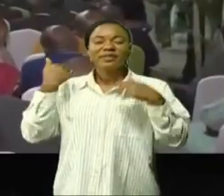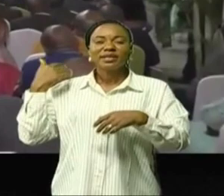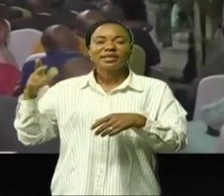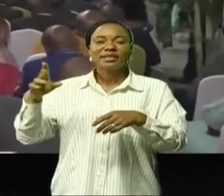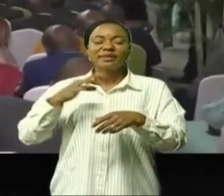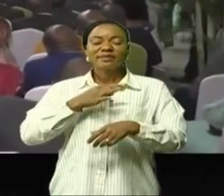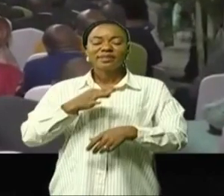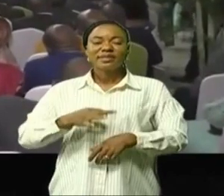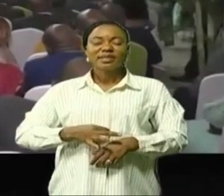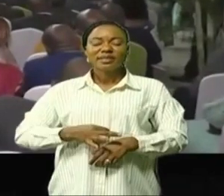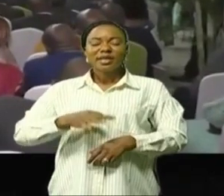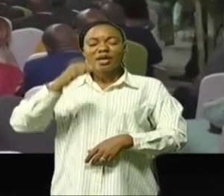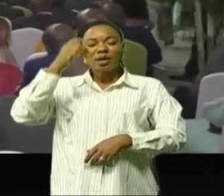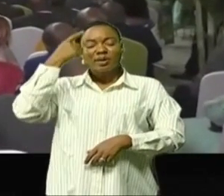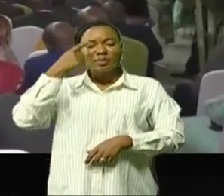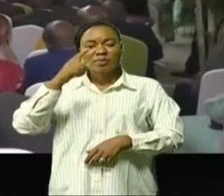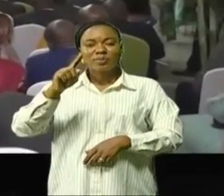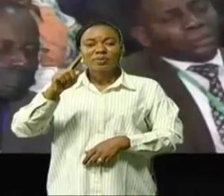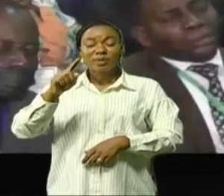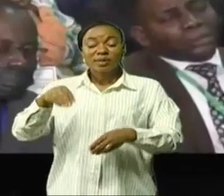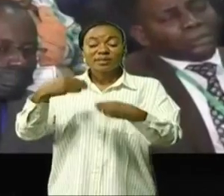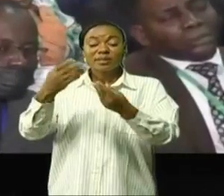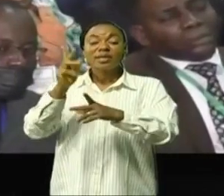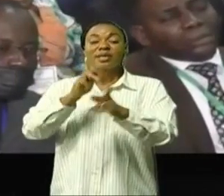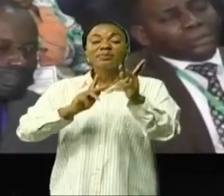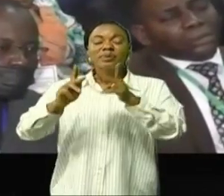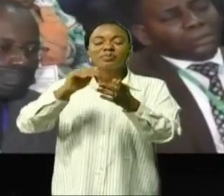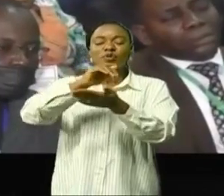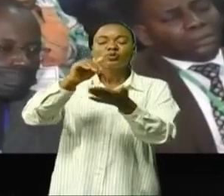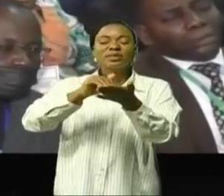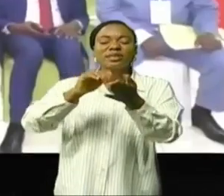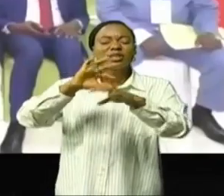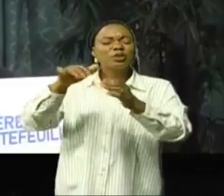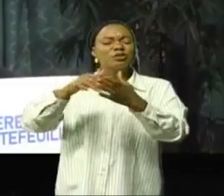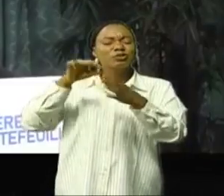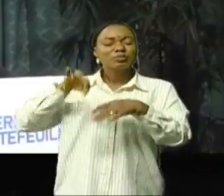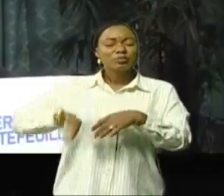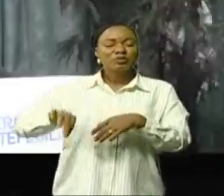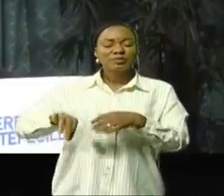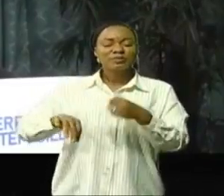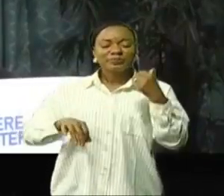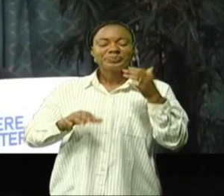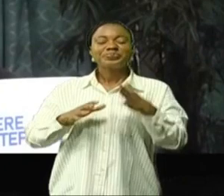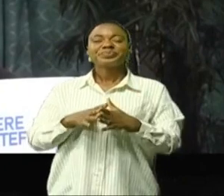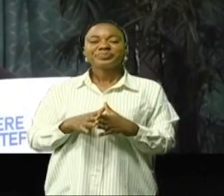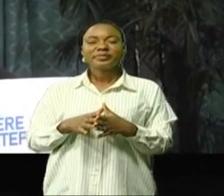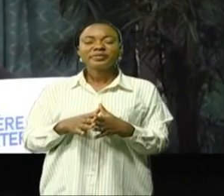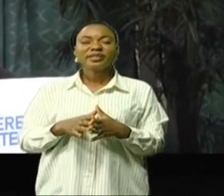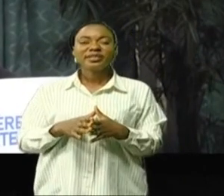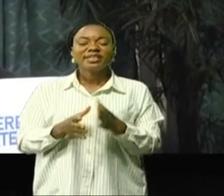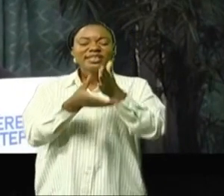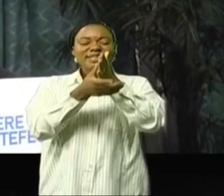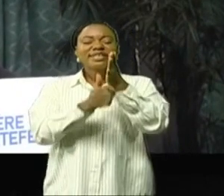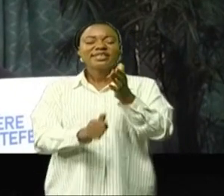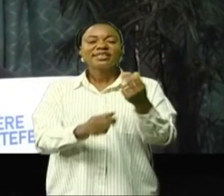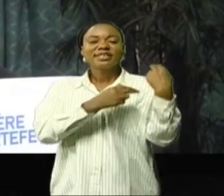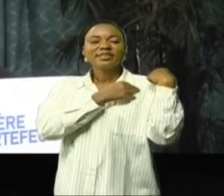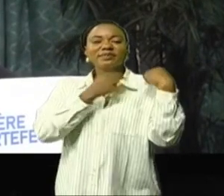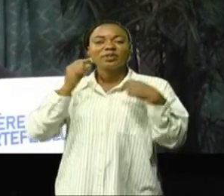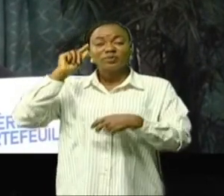Antoine Tshiseki de Tchilombo, qui place les peuples au centre de tout intérêt. En ma qualité de chef du gouvernement,